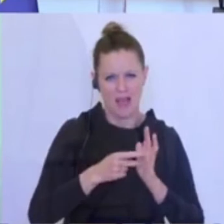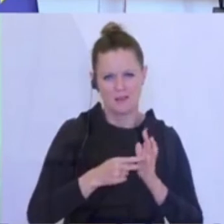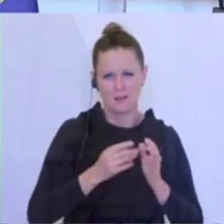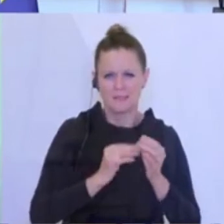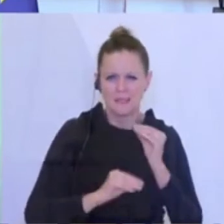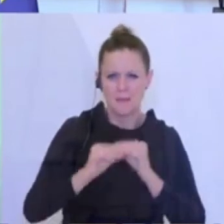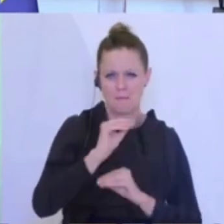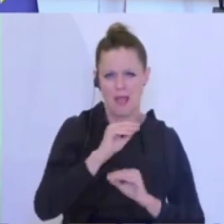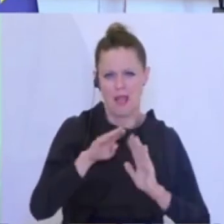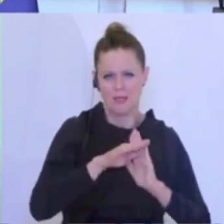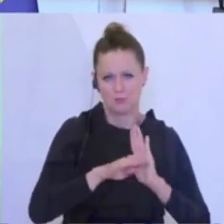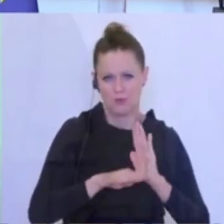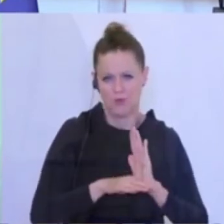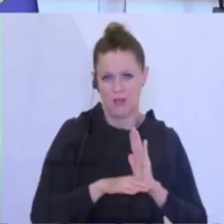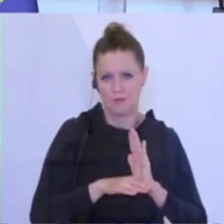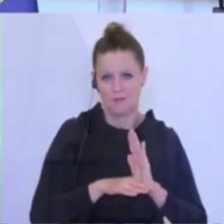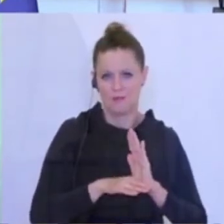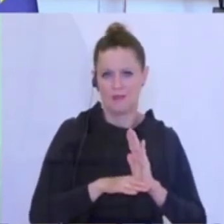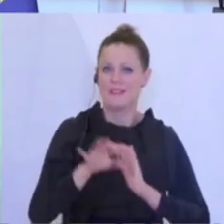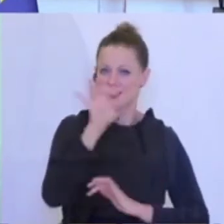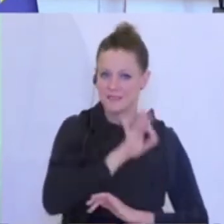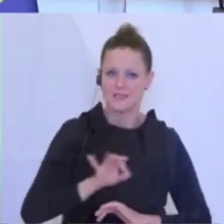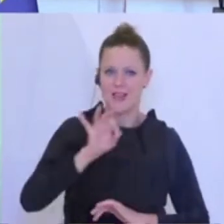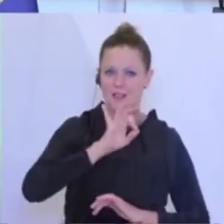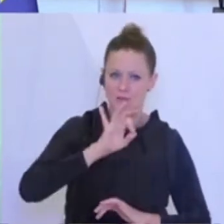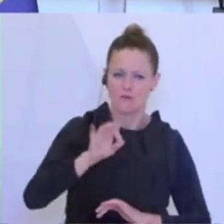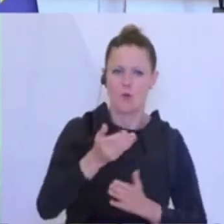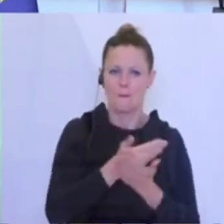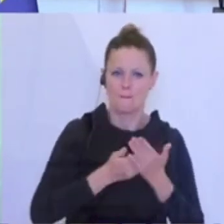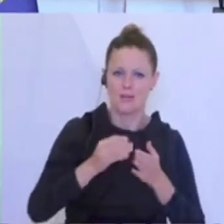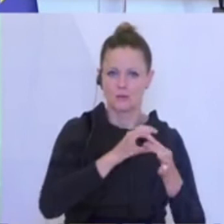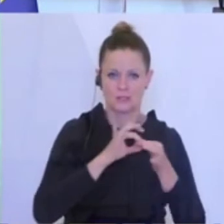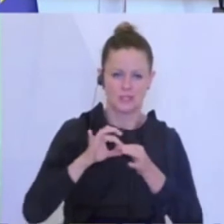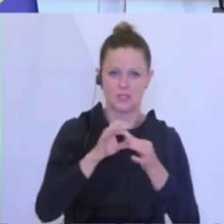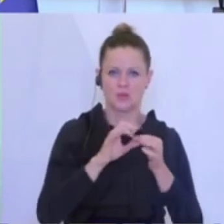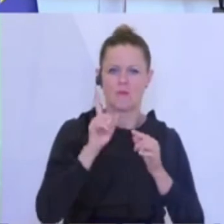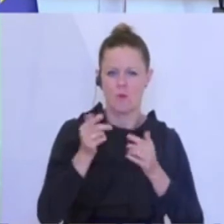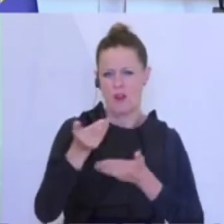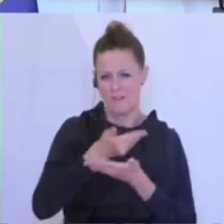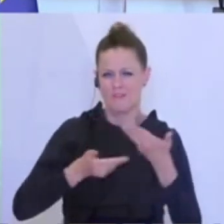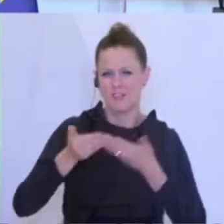Er ist das Signal für eine Bildungsgesellschaft in ökonomisch schwierigen Zeiten.